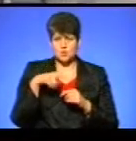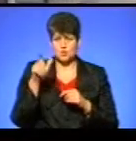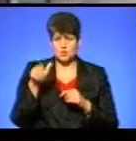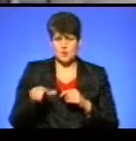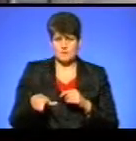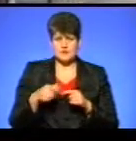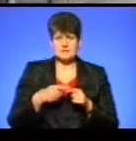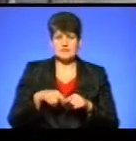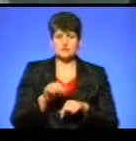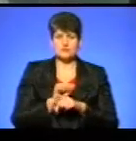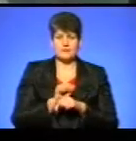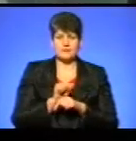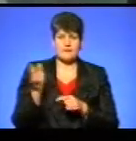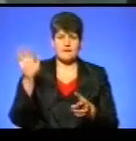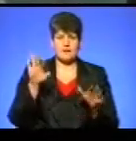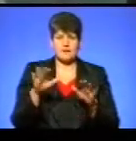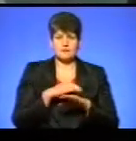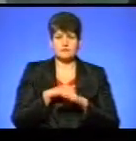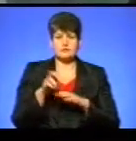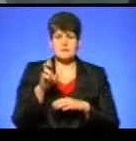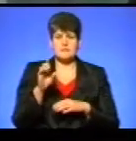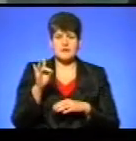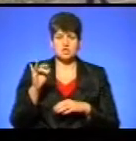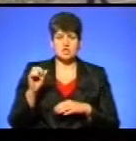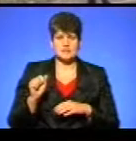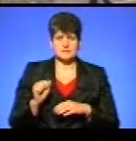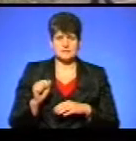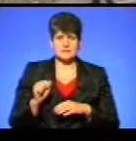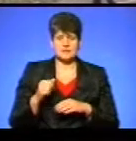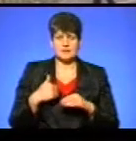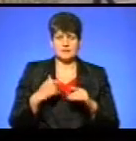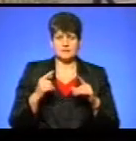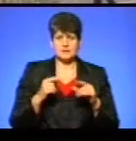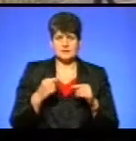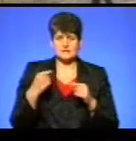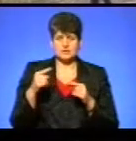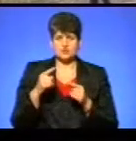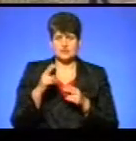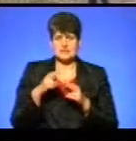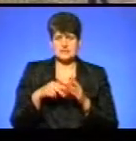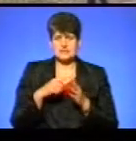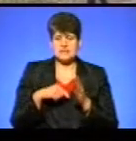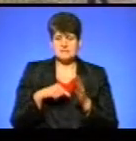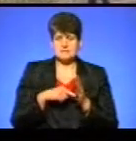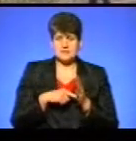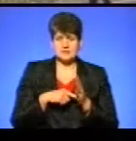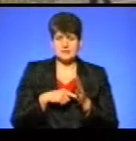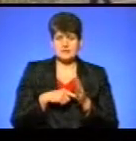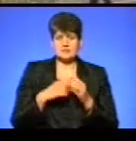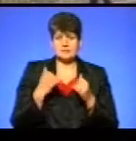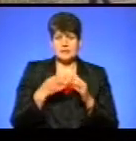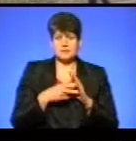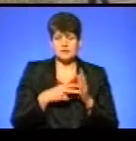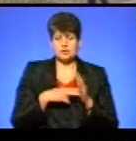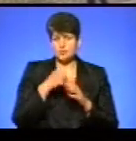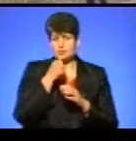Це зупинка Карпати на вулиці Бережанській. Я добралася з іншого кінця міста, трохи мене чоловік підкинув. Зараз я планую